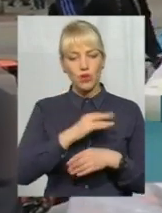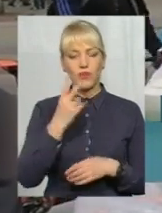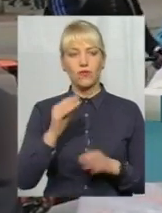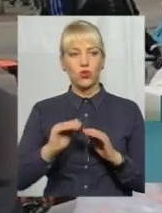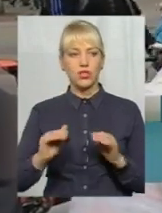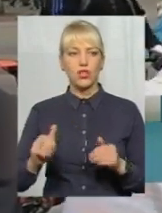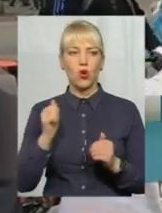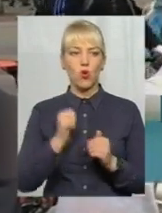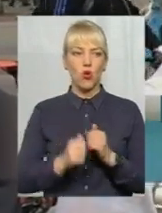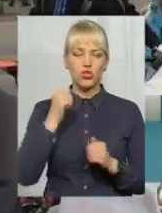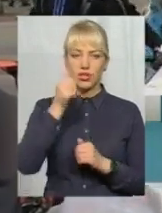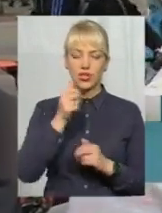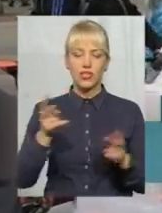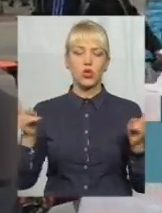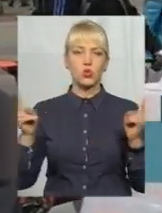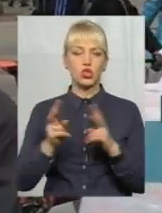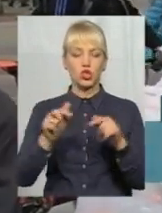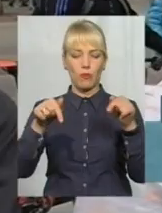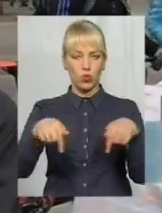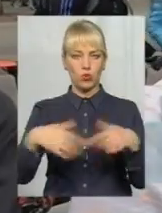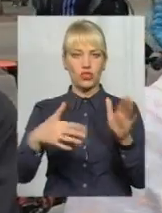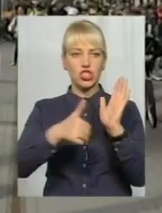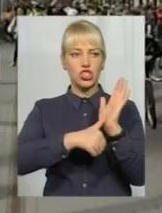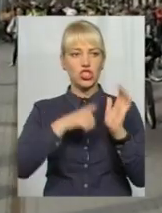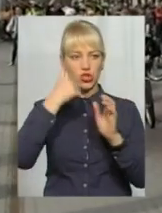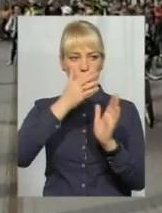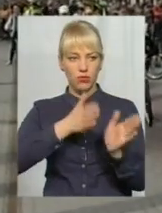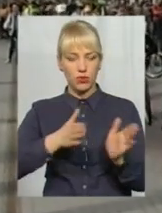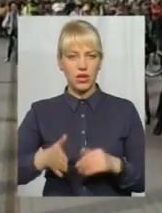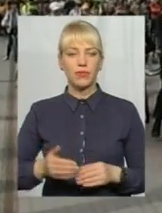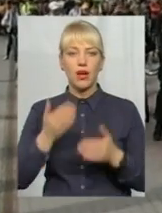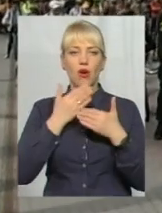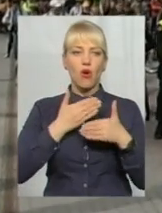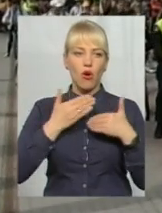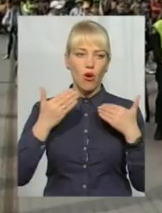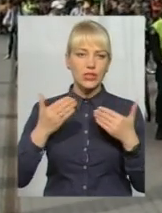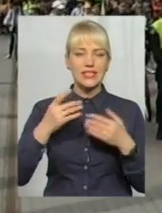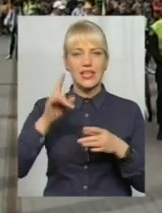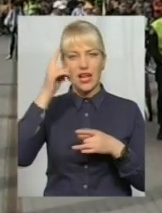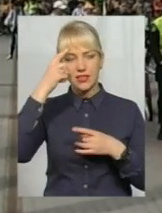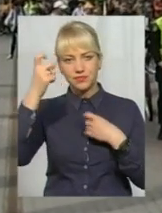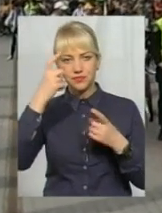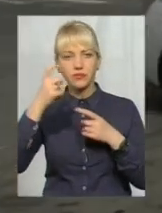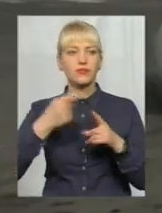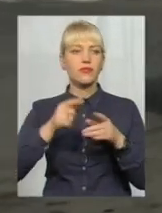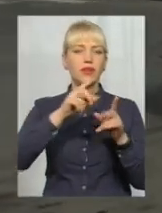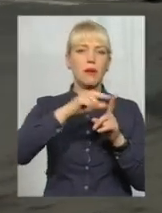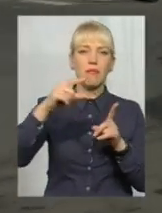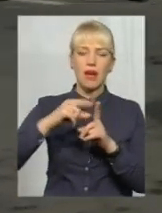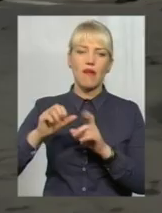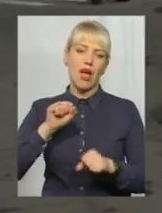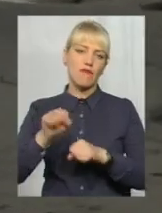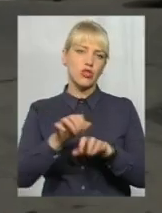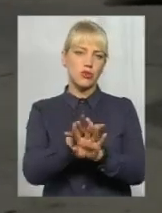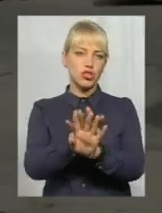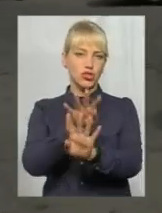кожен рік зустрічаємося тут, вже десь шостий рік підряд. Останні настанови організатори нагадують правила, а велосипедисти шокуються у